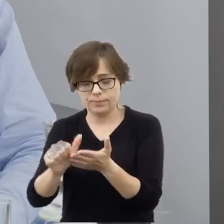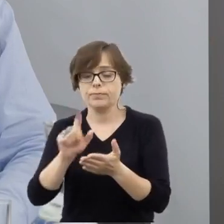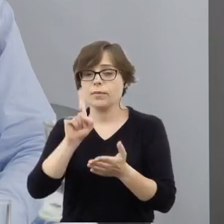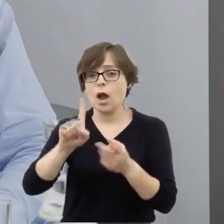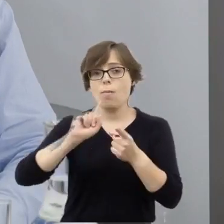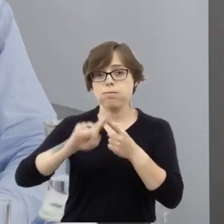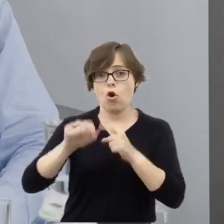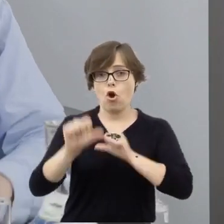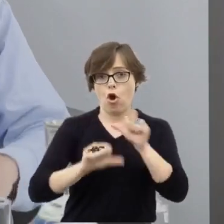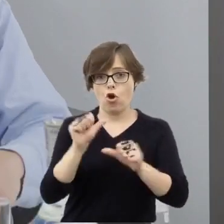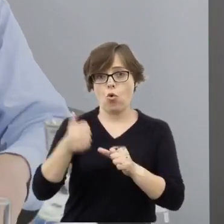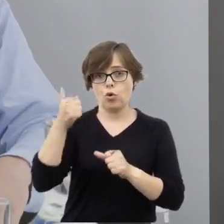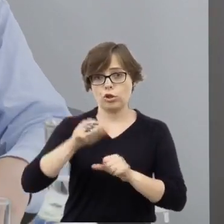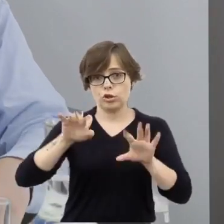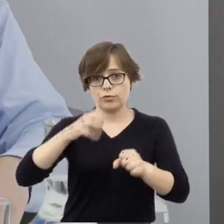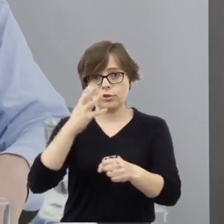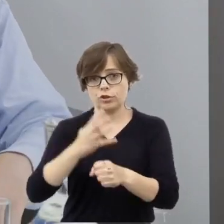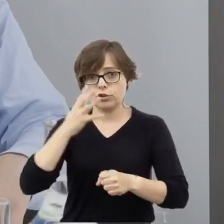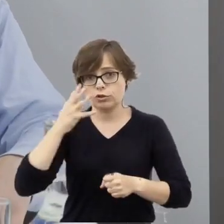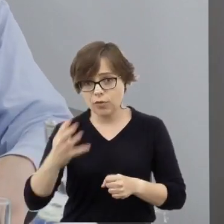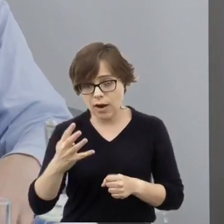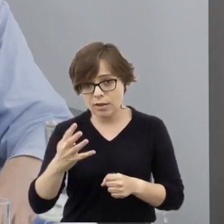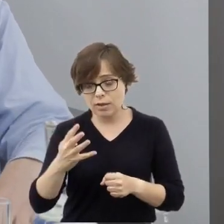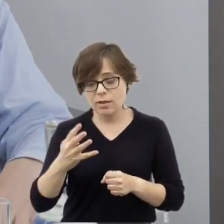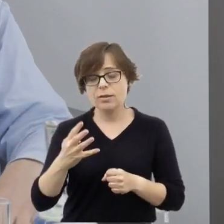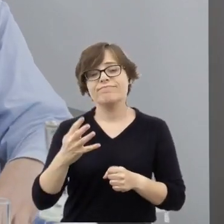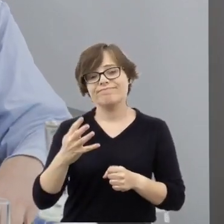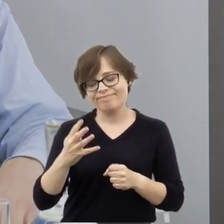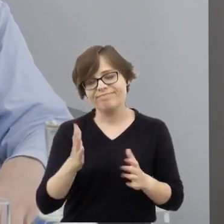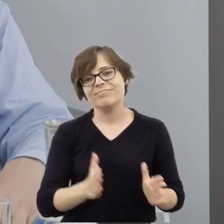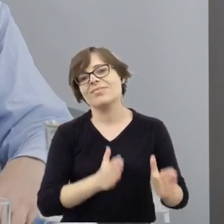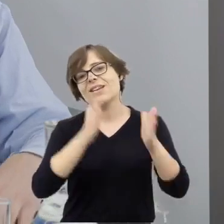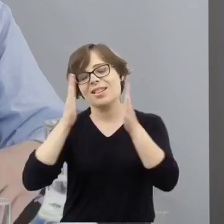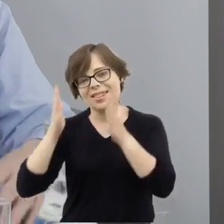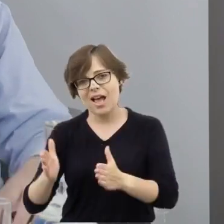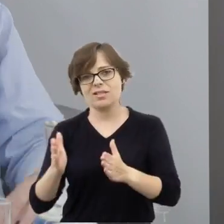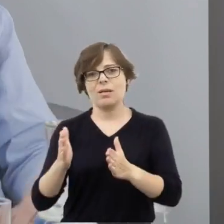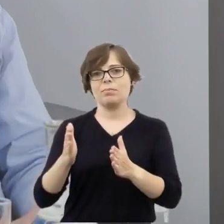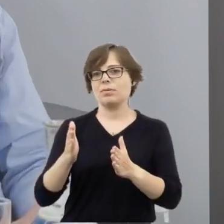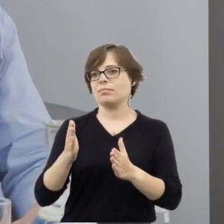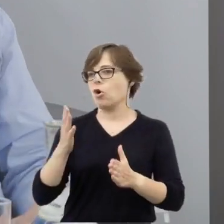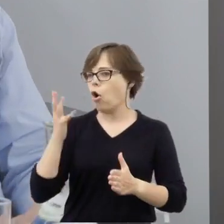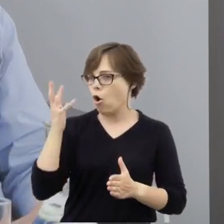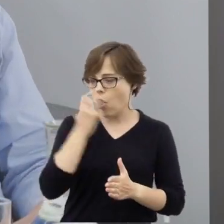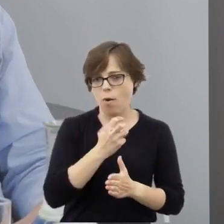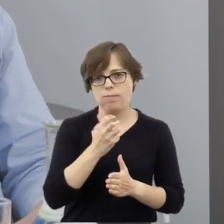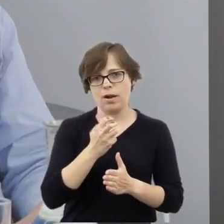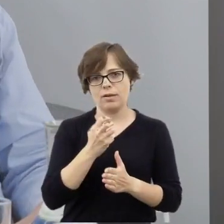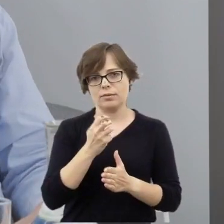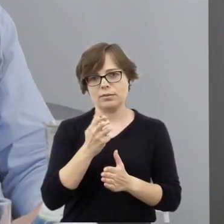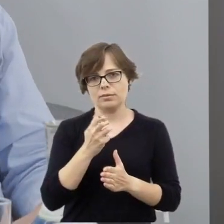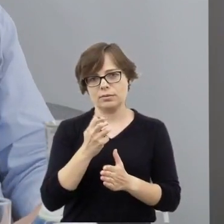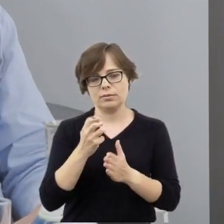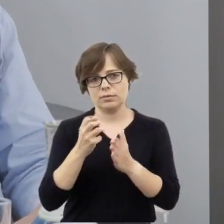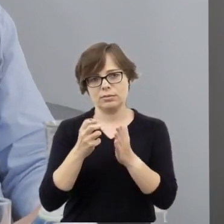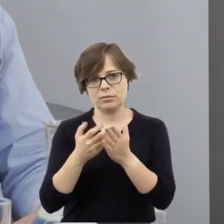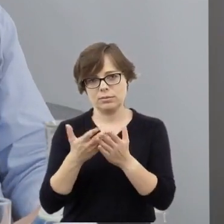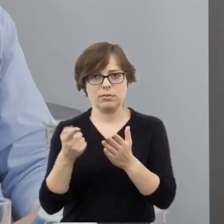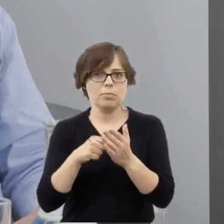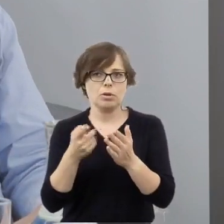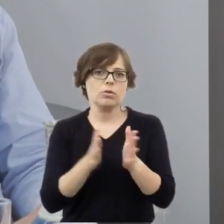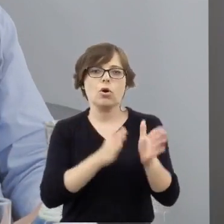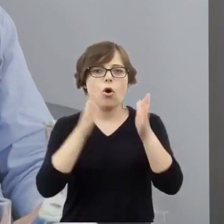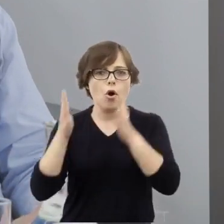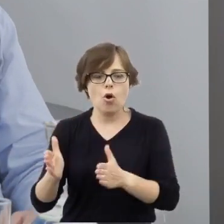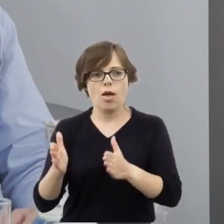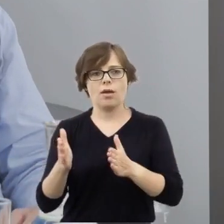1944 kolejnym kamieniem obrazy dla głównego nurtu polskiego społeczeństwa, dla